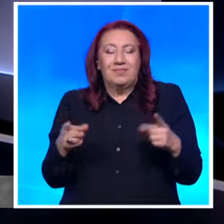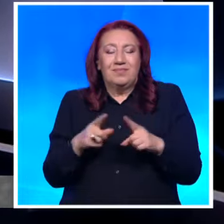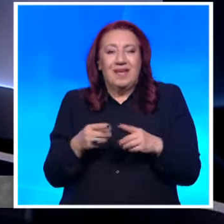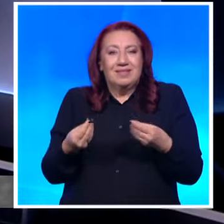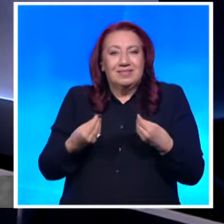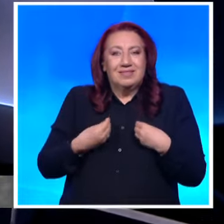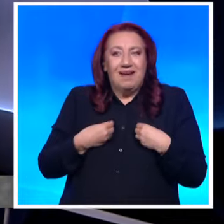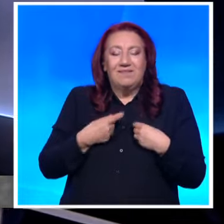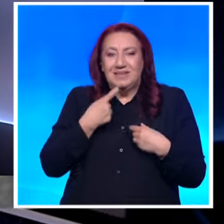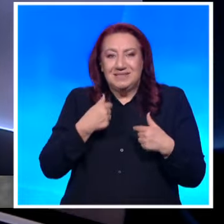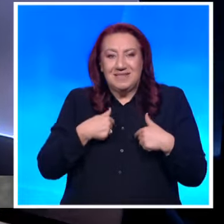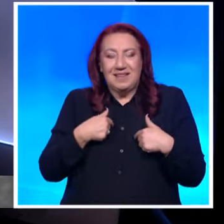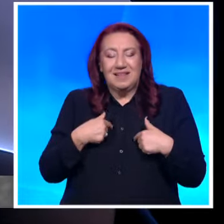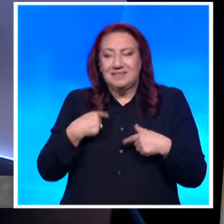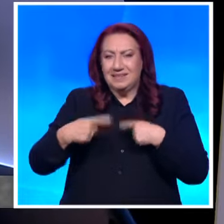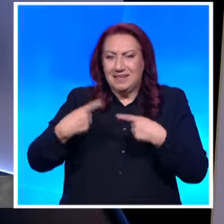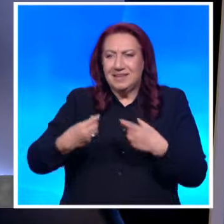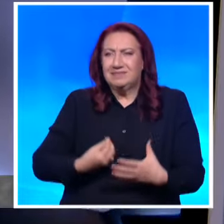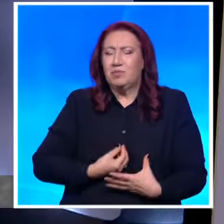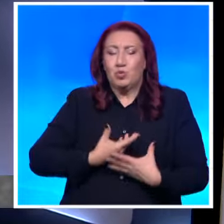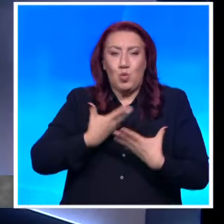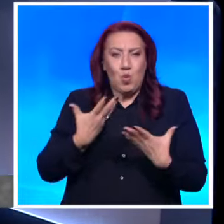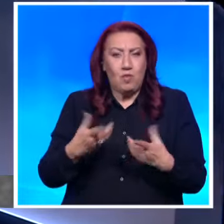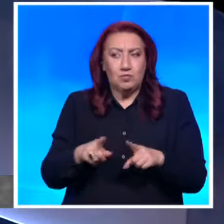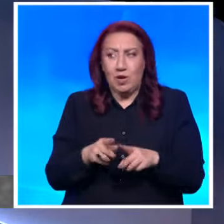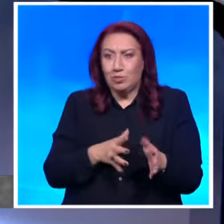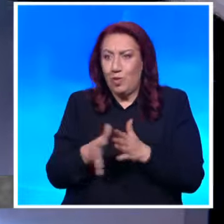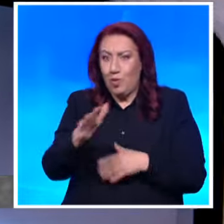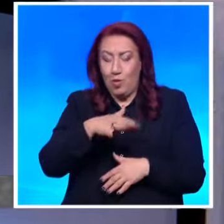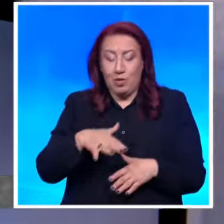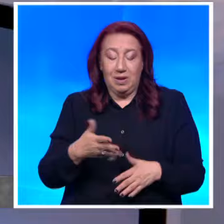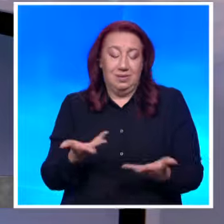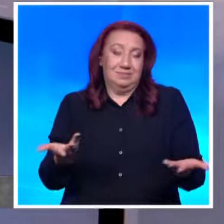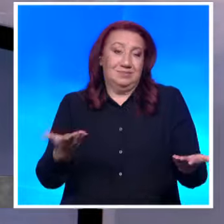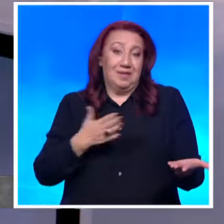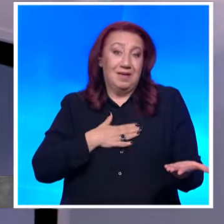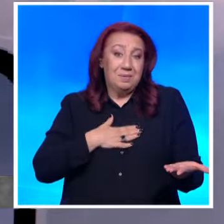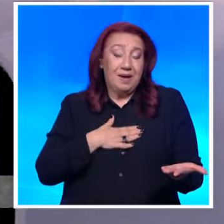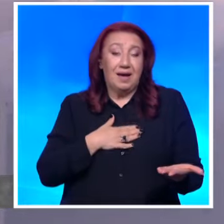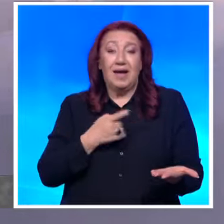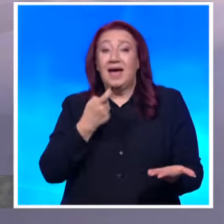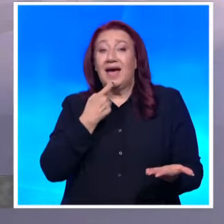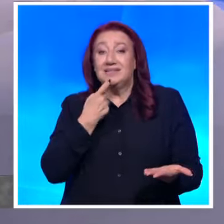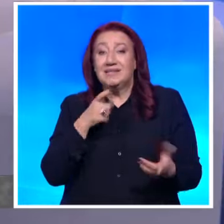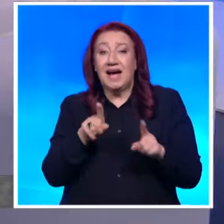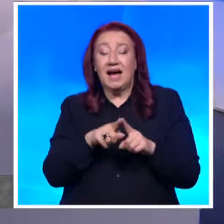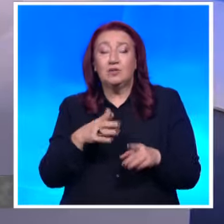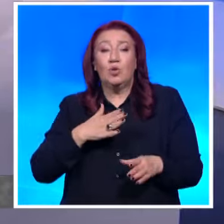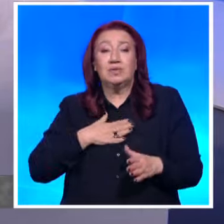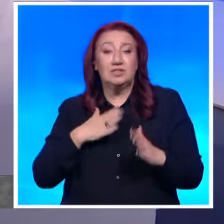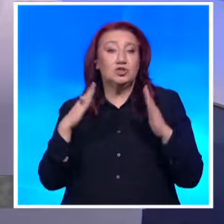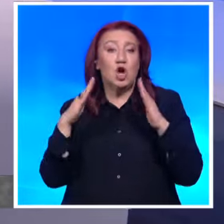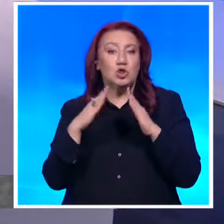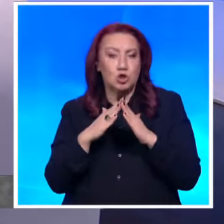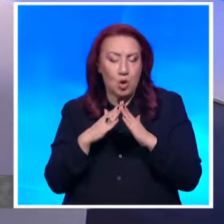народ, върху духовността, така както в началото? Има, разбира се. Не, вижте, езикът е наш дом. Без него ние сме. Каквито и